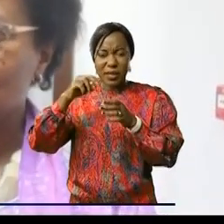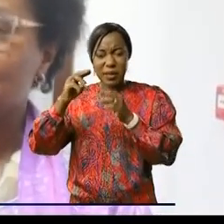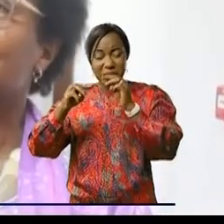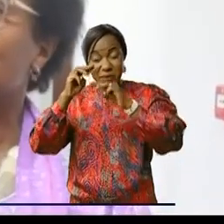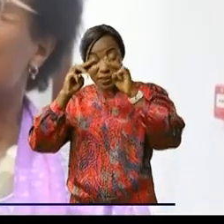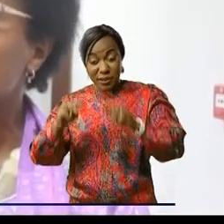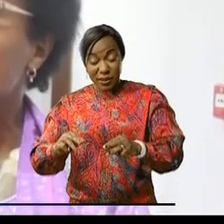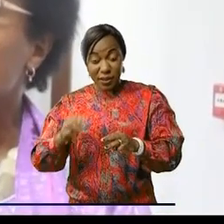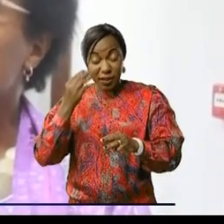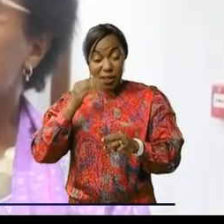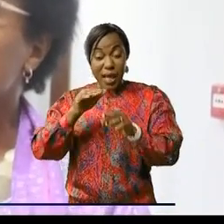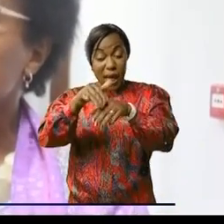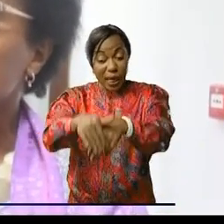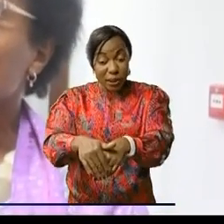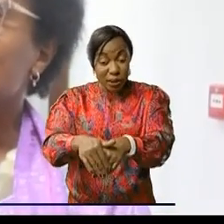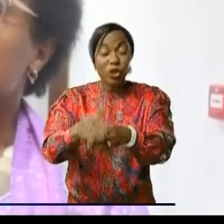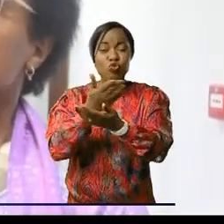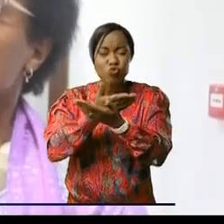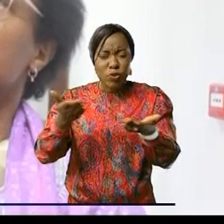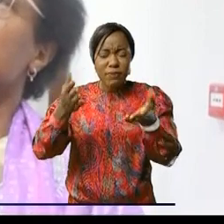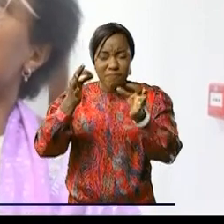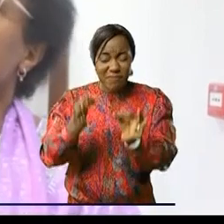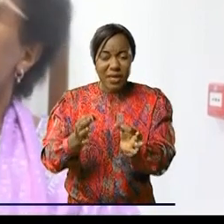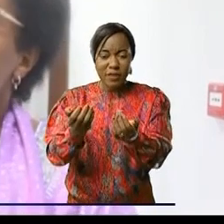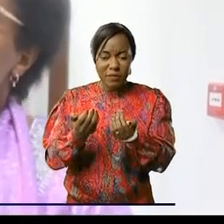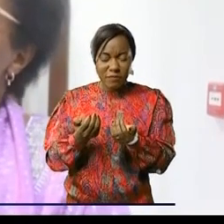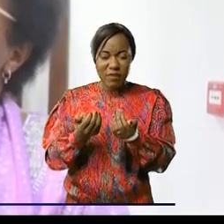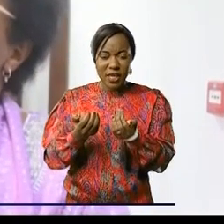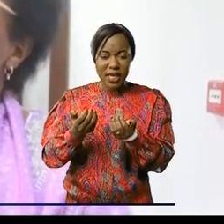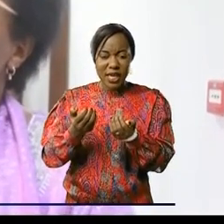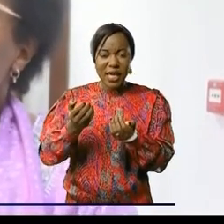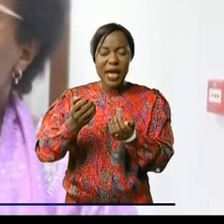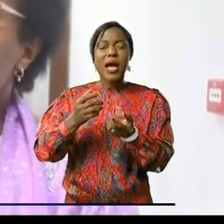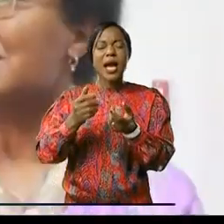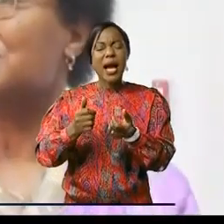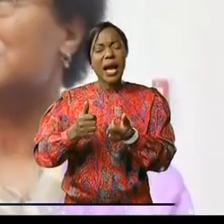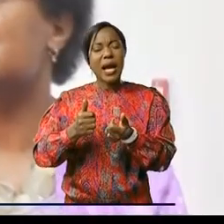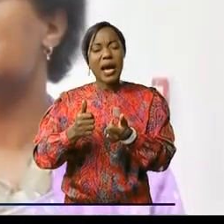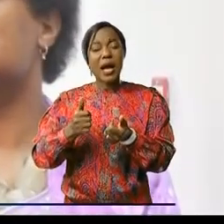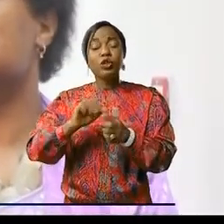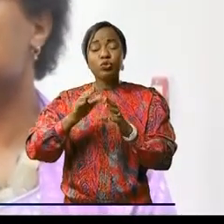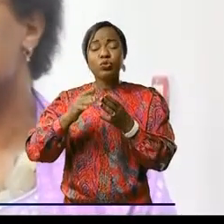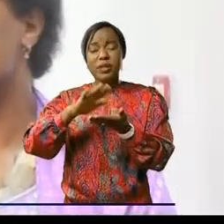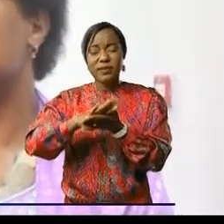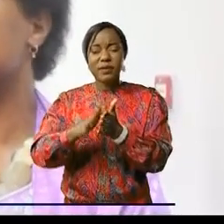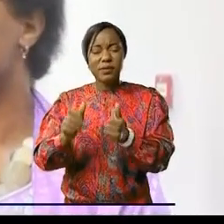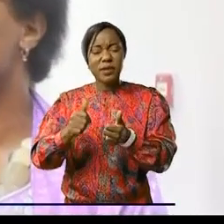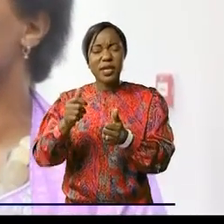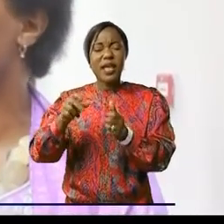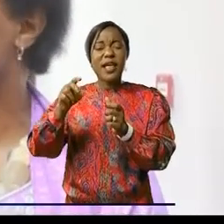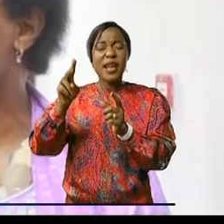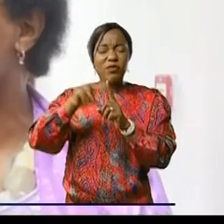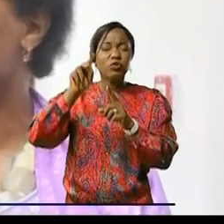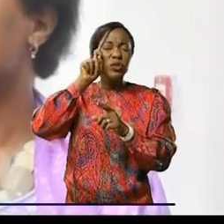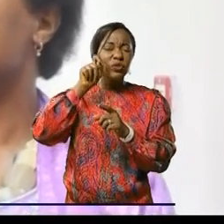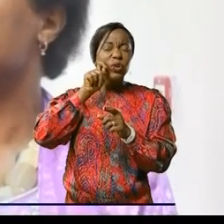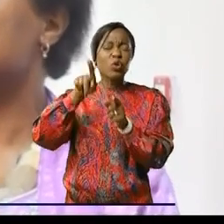non seulement d'engagement, mais surtout qui veut que cette autonomisation devienne réelle. La violence sexuelle, elle existe aussi